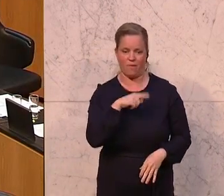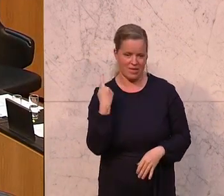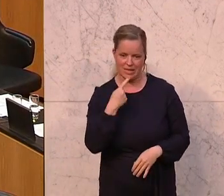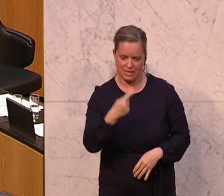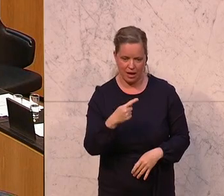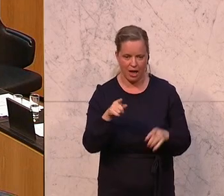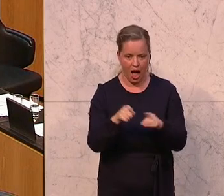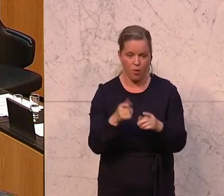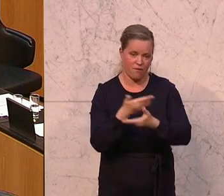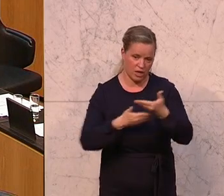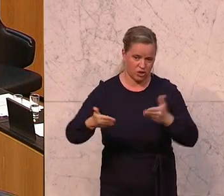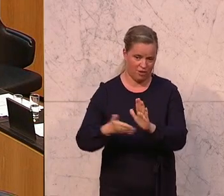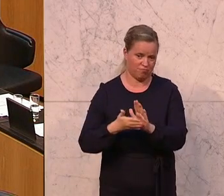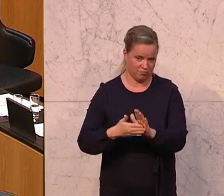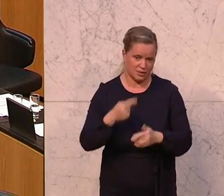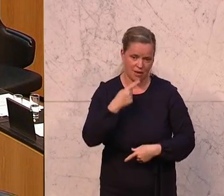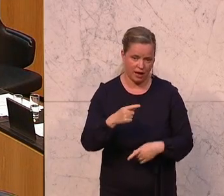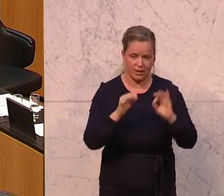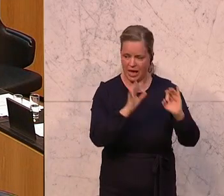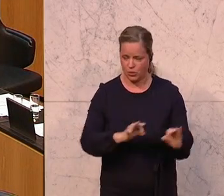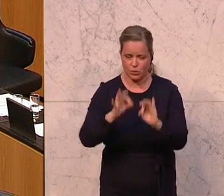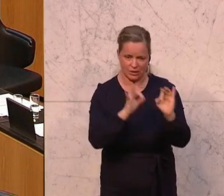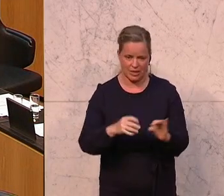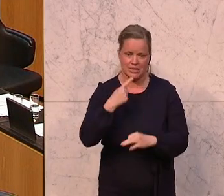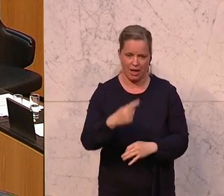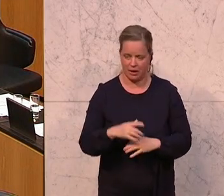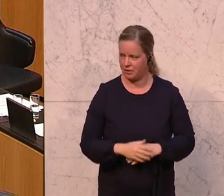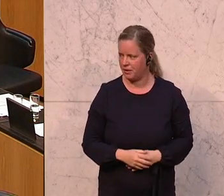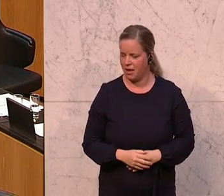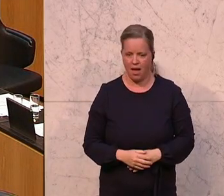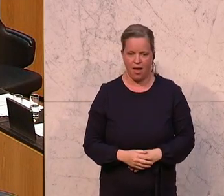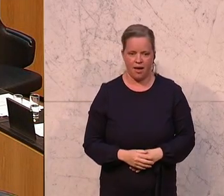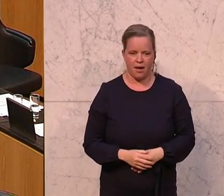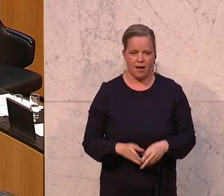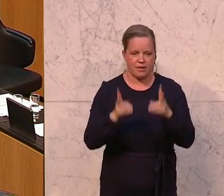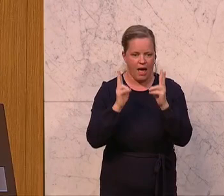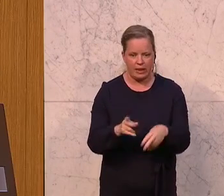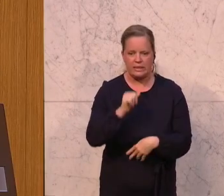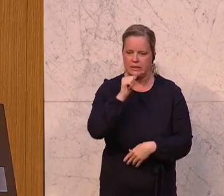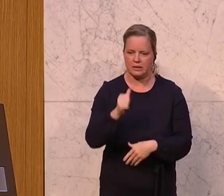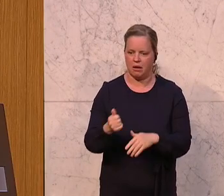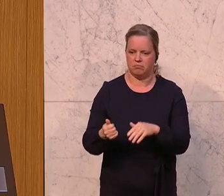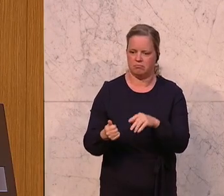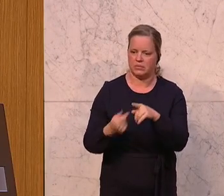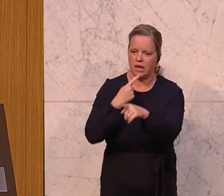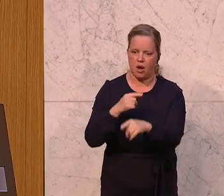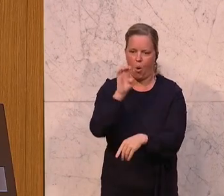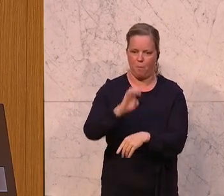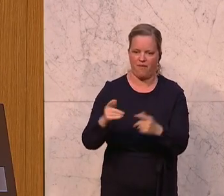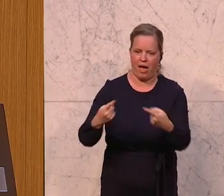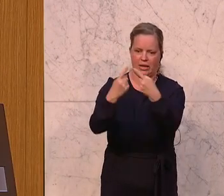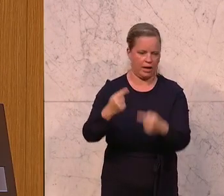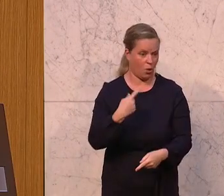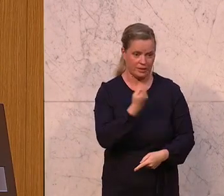sondern das sagt uns auch die Wirtschaft und die Industrie. Und man kann denen definitiv keine Europafeindlichkeit nachdenken und auch mir keine Europafeindlichkeit.